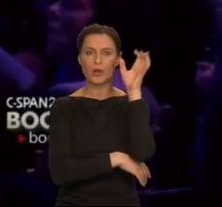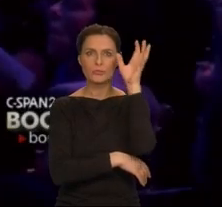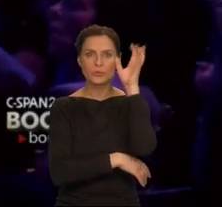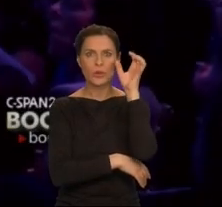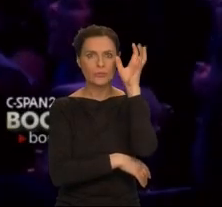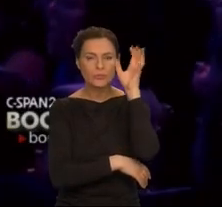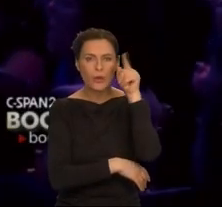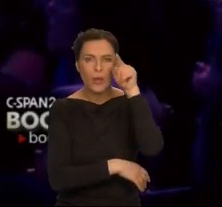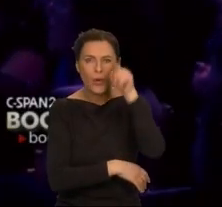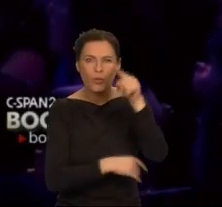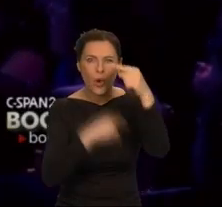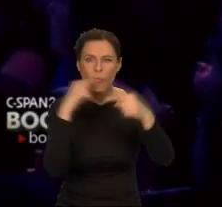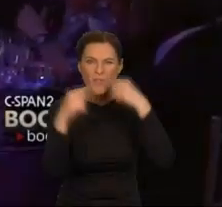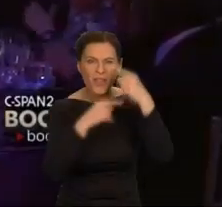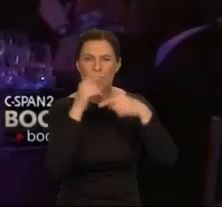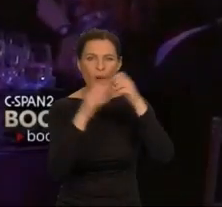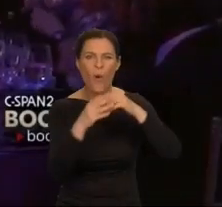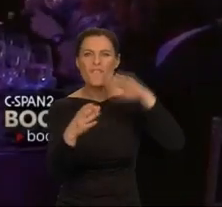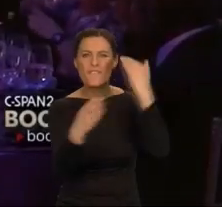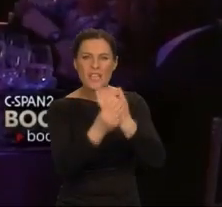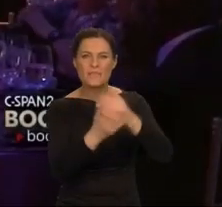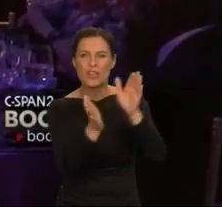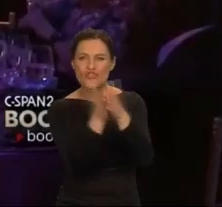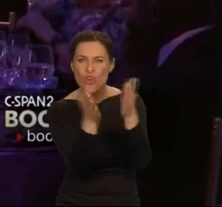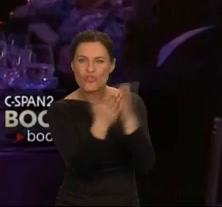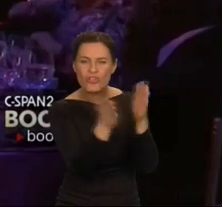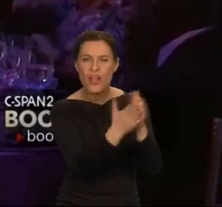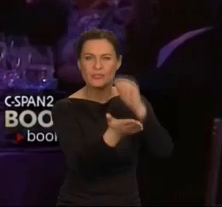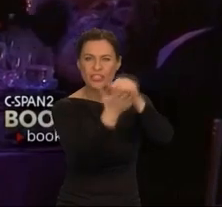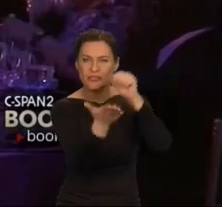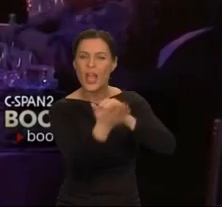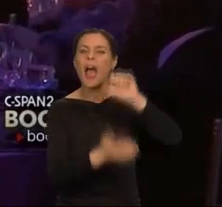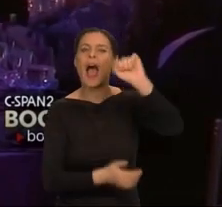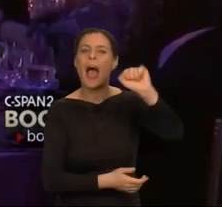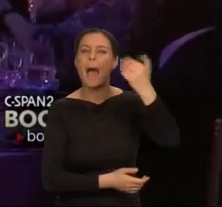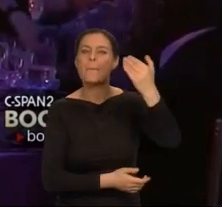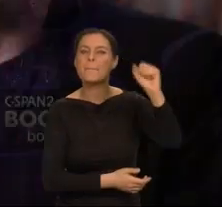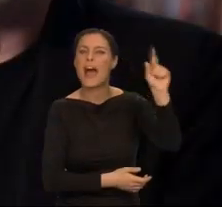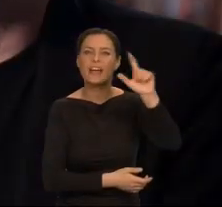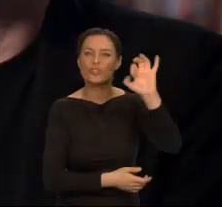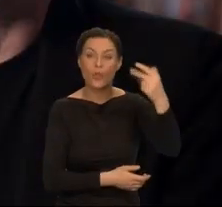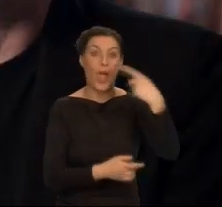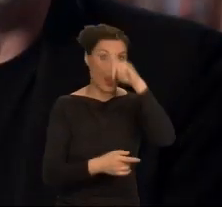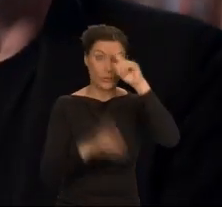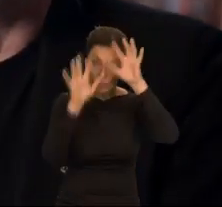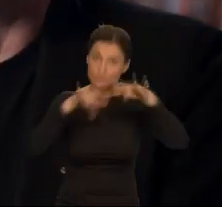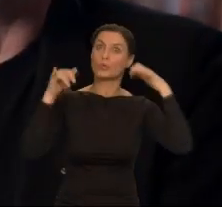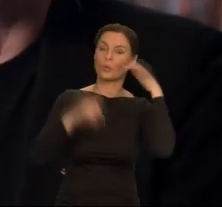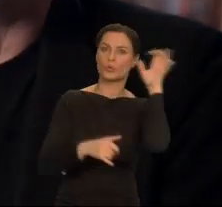rozprawia się z branżą księgarską, przede wszystkim z Amazonem, przed publicznością złożoną z księgarzy.